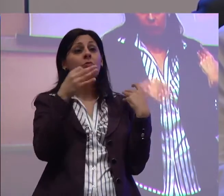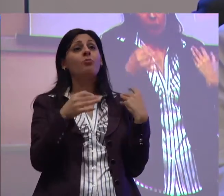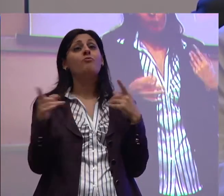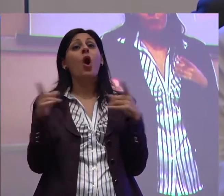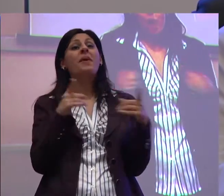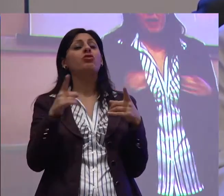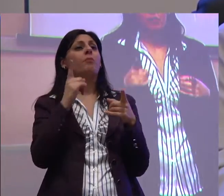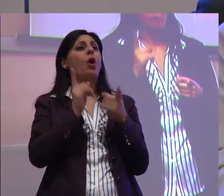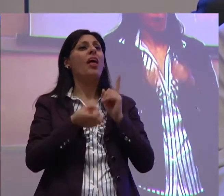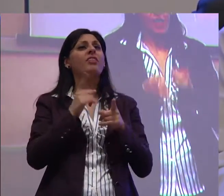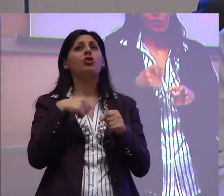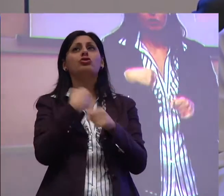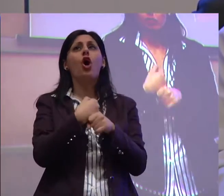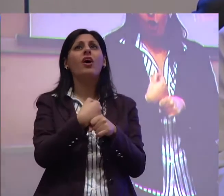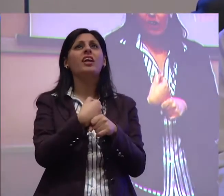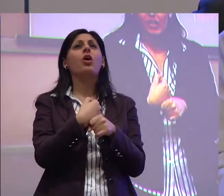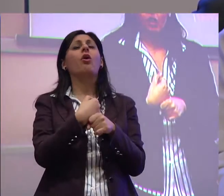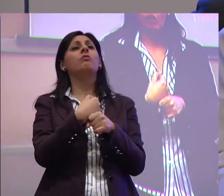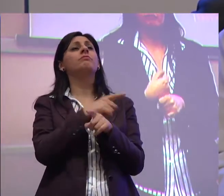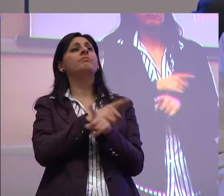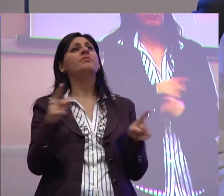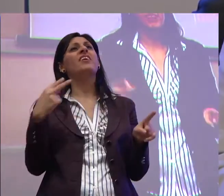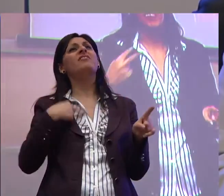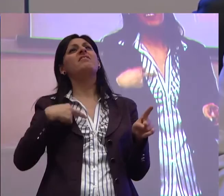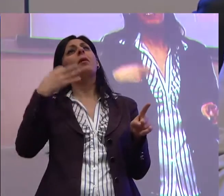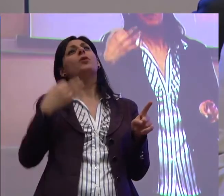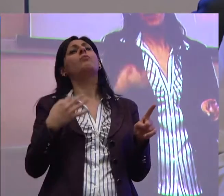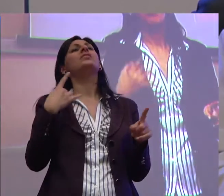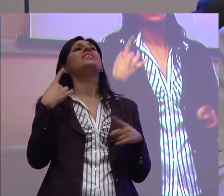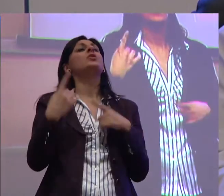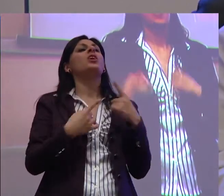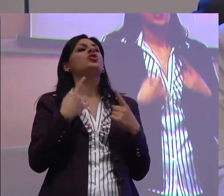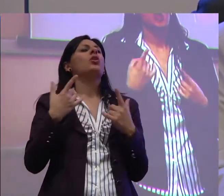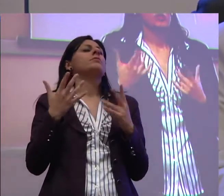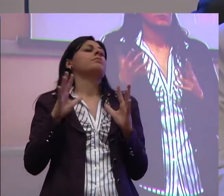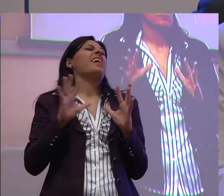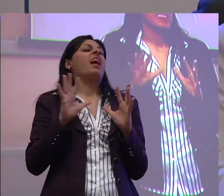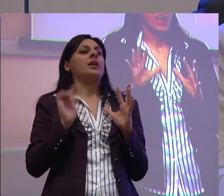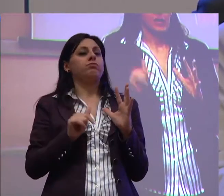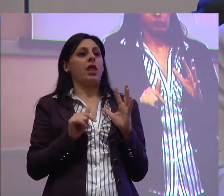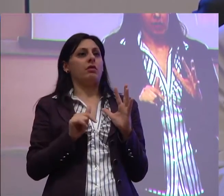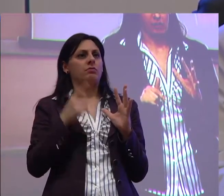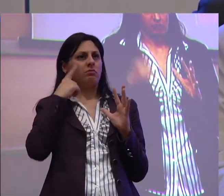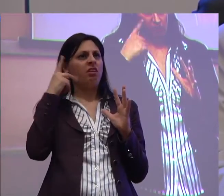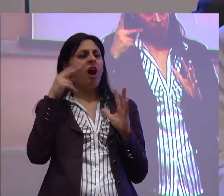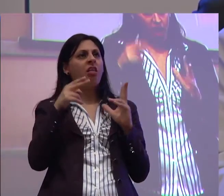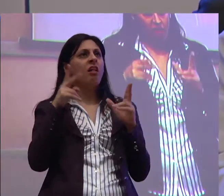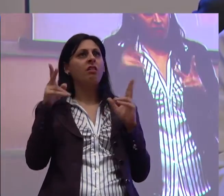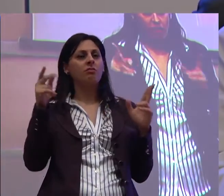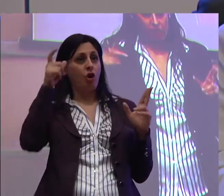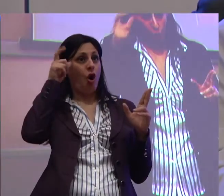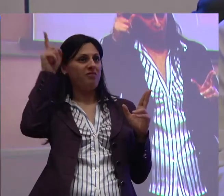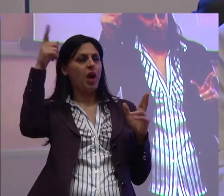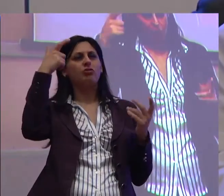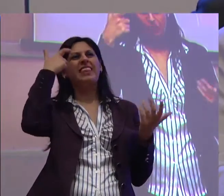politico, storico, stanno vivendo una situazione drammatica. Cioè i tagli del nostro governo,